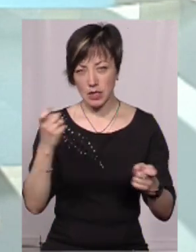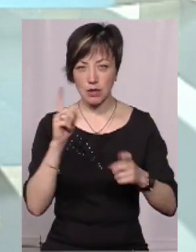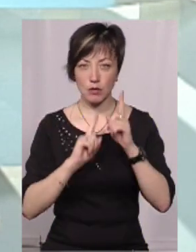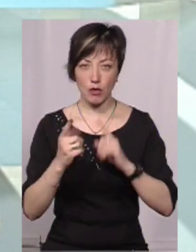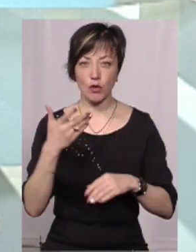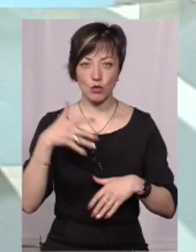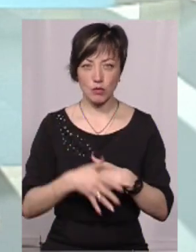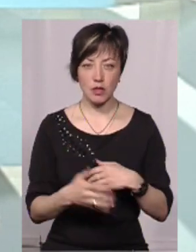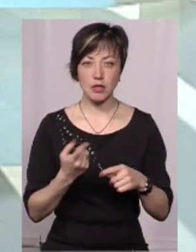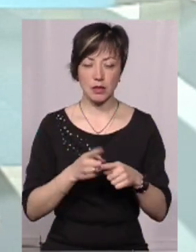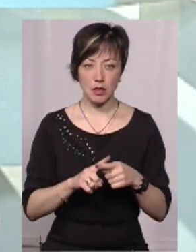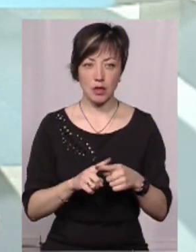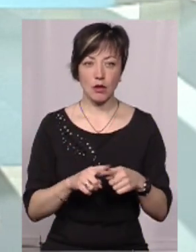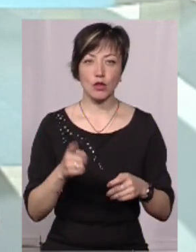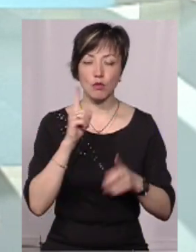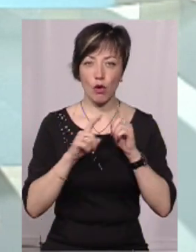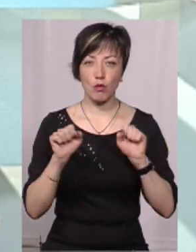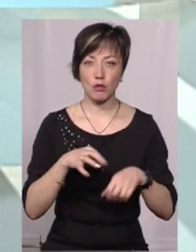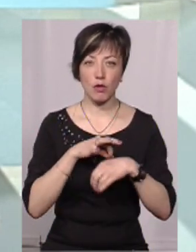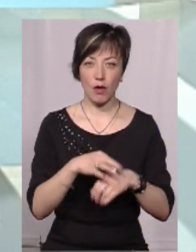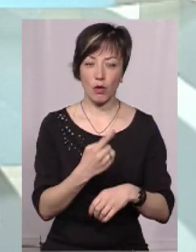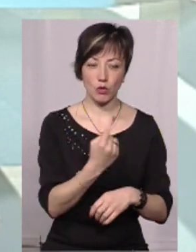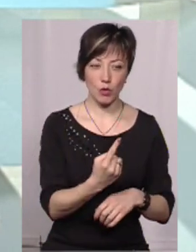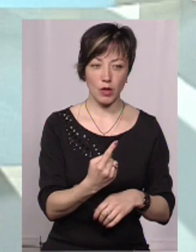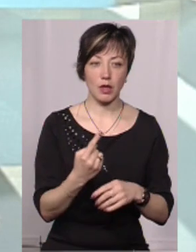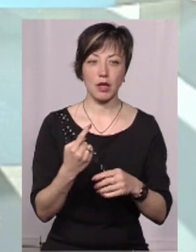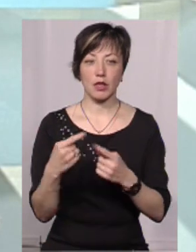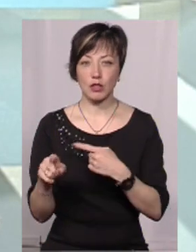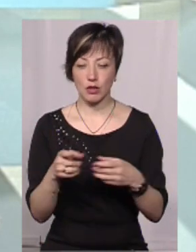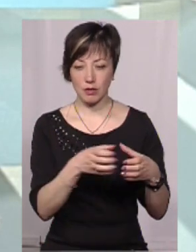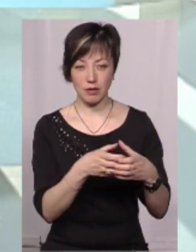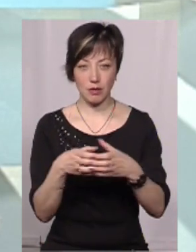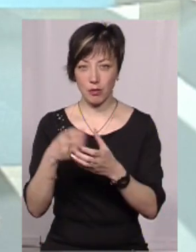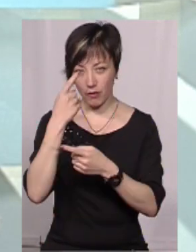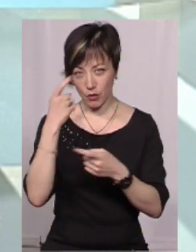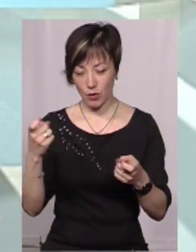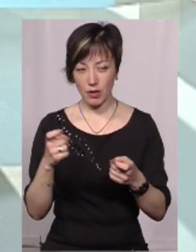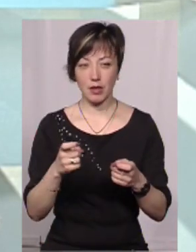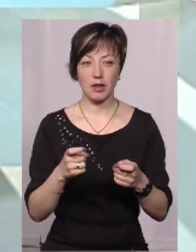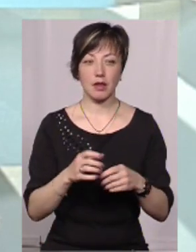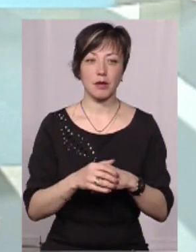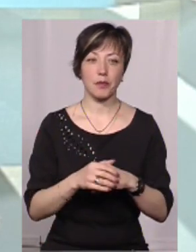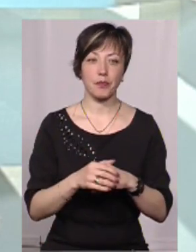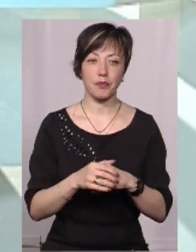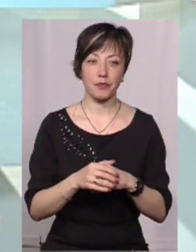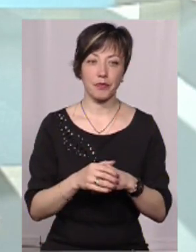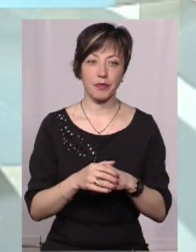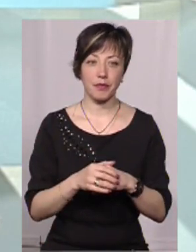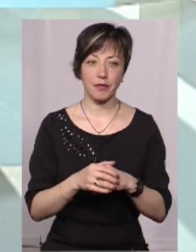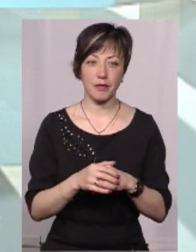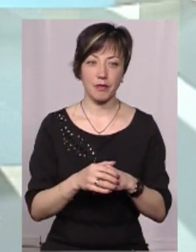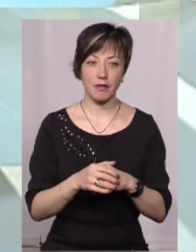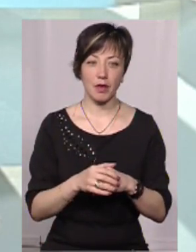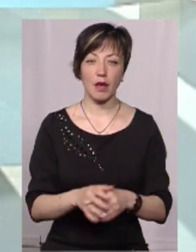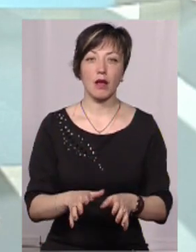ці збори, тому що ви розумієте, що все-таки збори можна провести для одної і для іншої кількості, повідомити для одної кількості людей, що будуть збори,